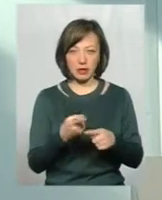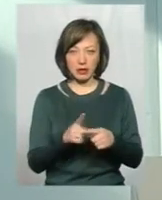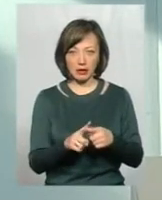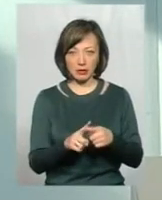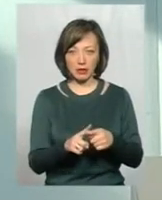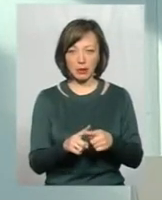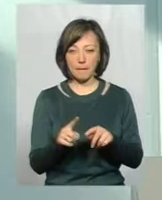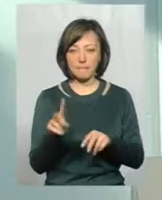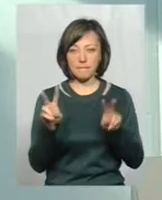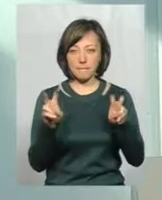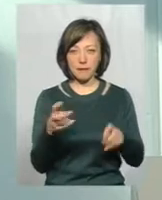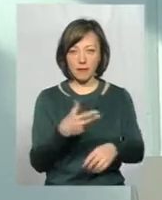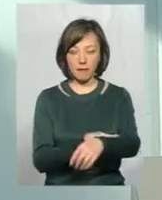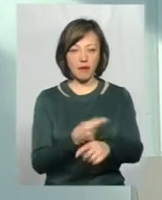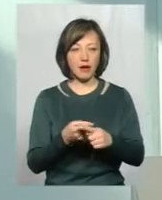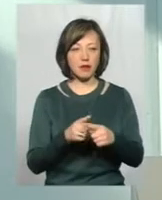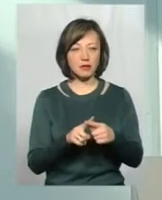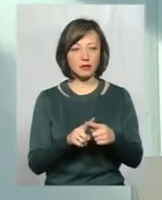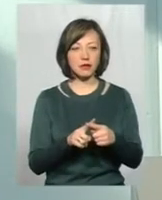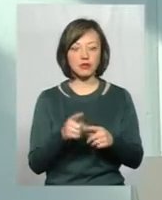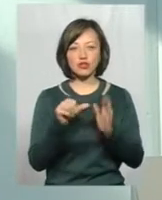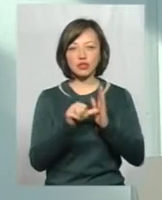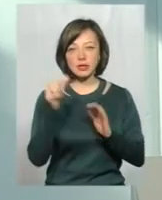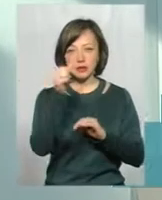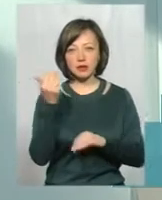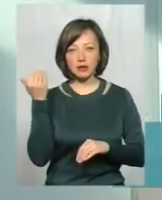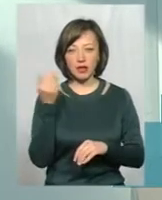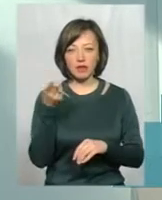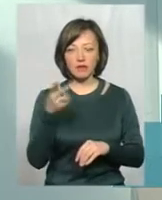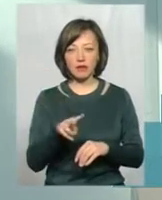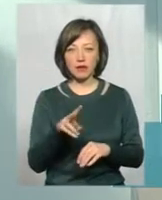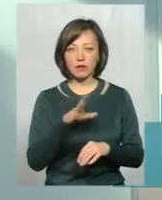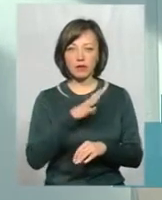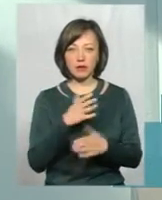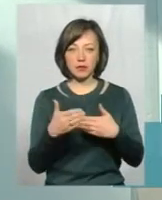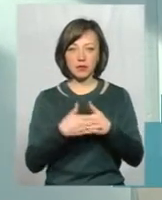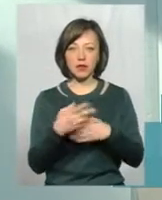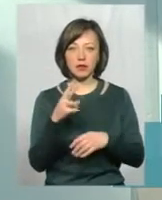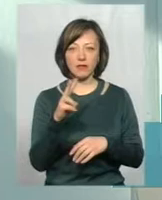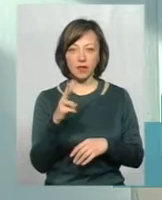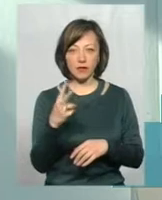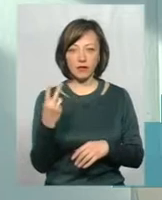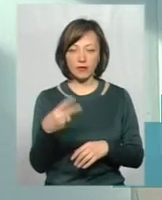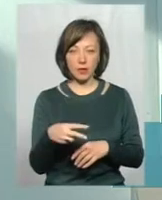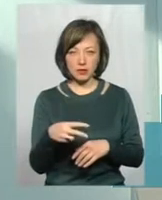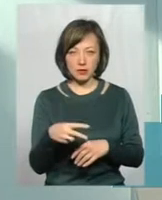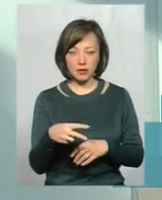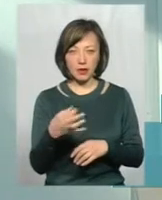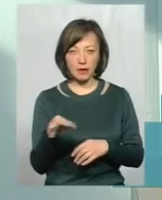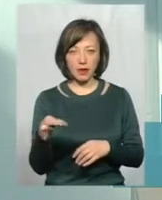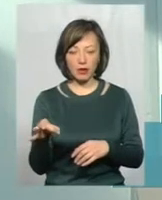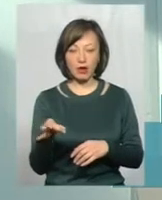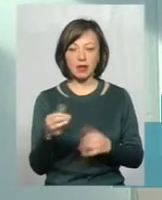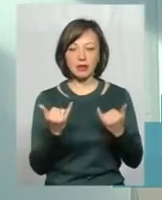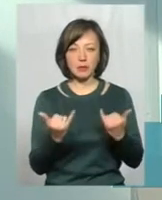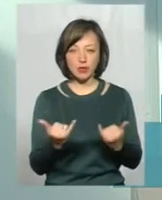лише шість назад він стоїть для одного рівня 2 дозі в пределах 2 гривень 20 копеек,